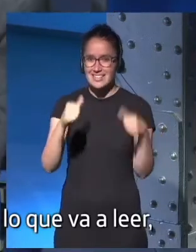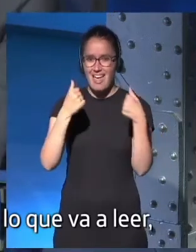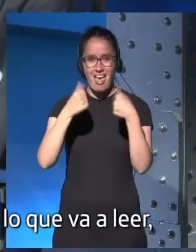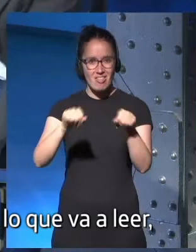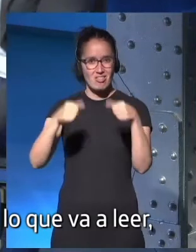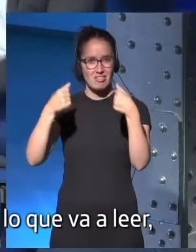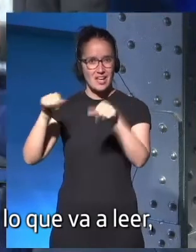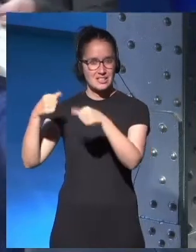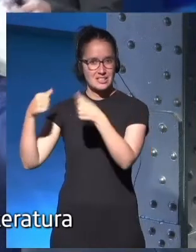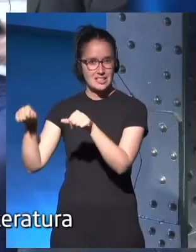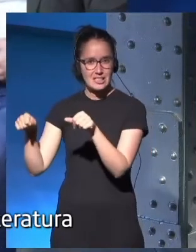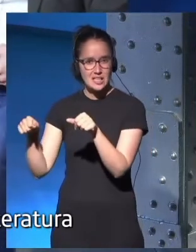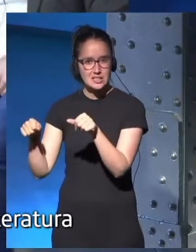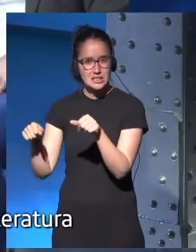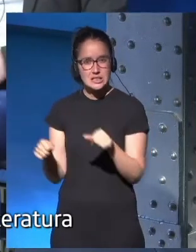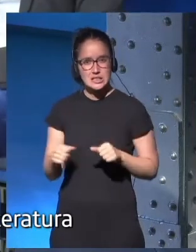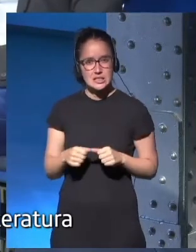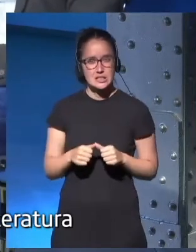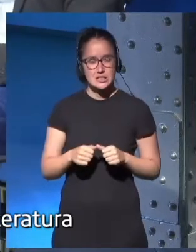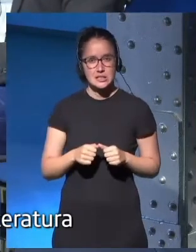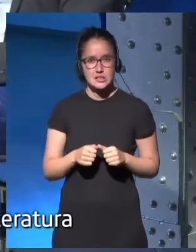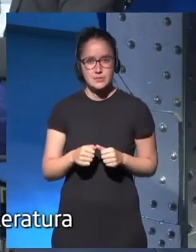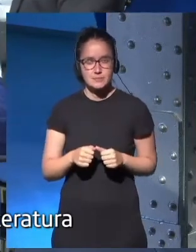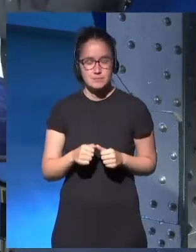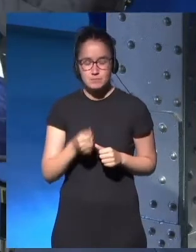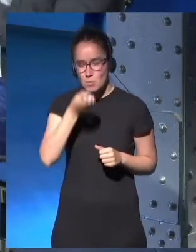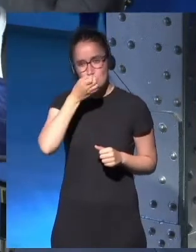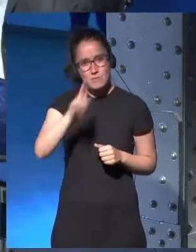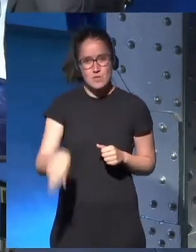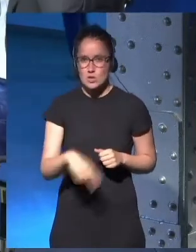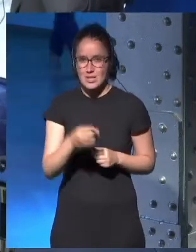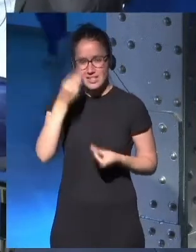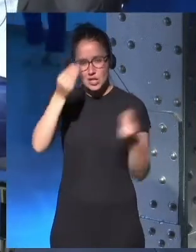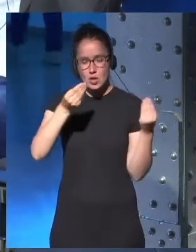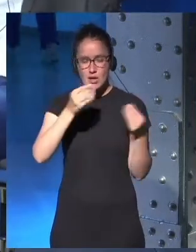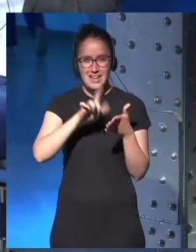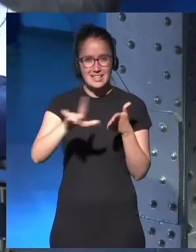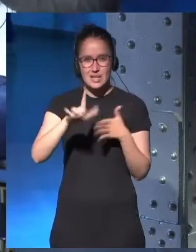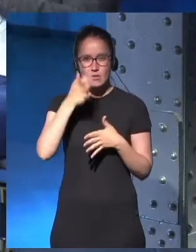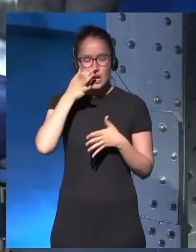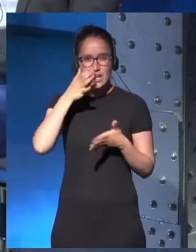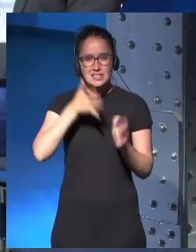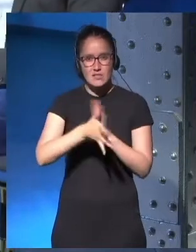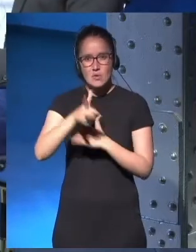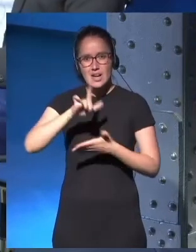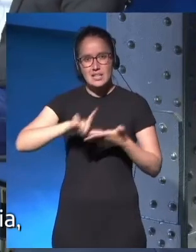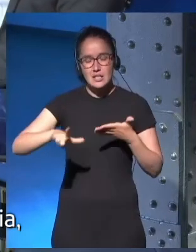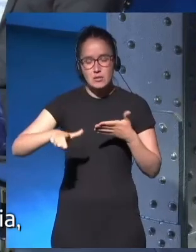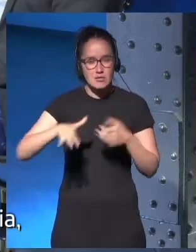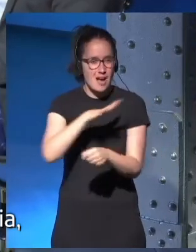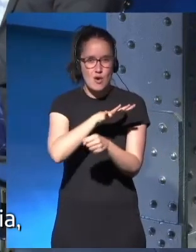lecteur qui ne sait pas encore ce qu'il va lire. Je crois que la vraie littérature est une littérature qui touche à tout. C une littérature qui est transgenre